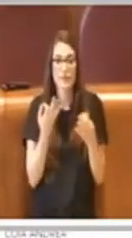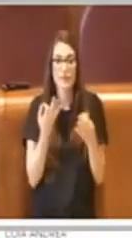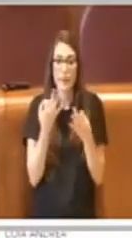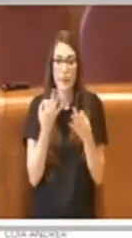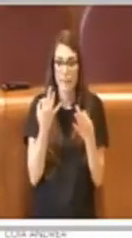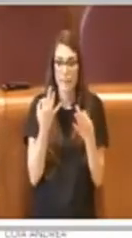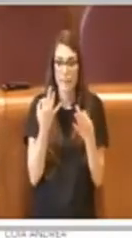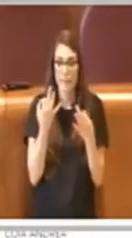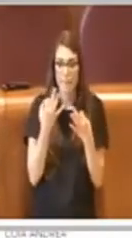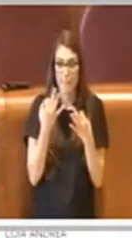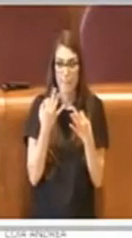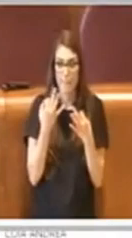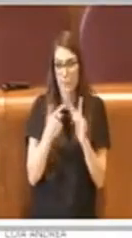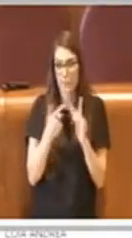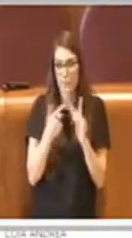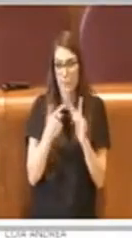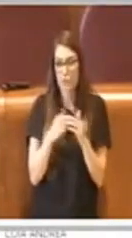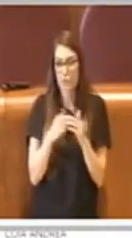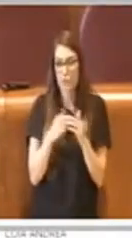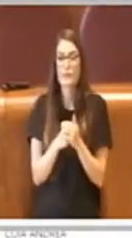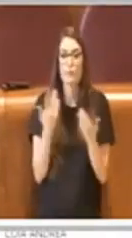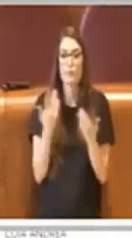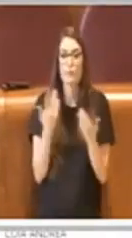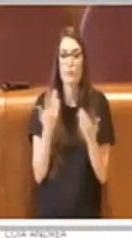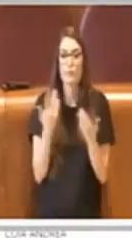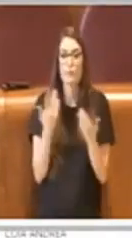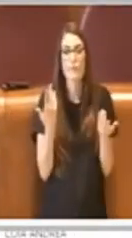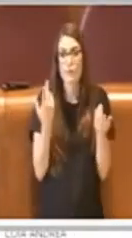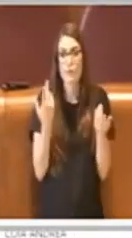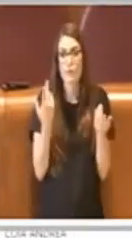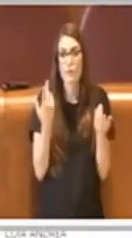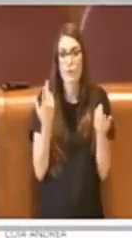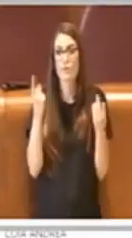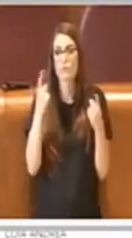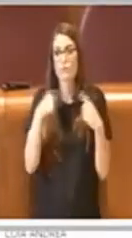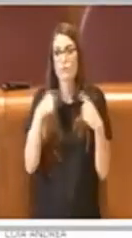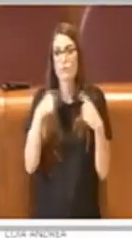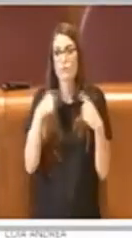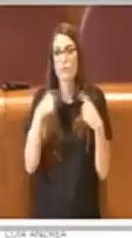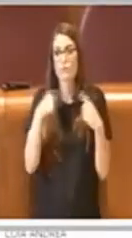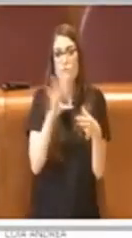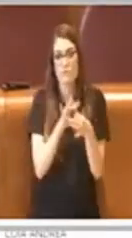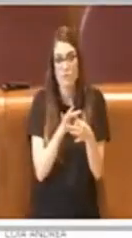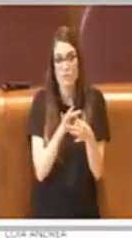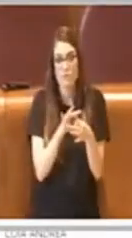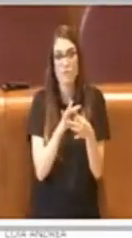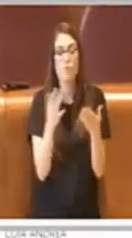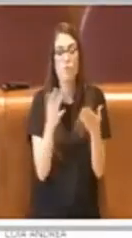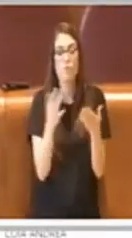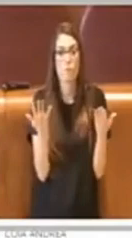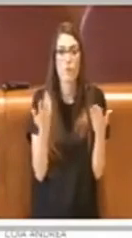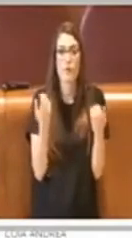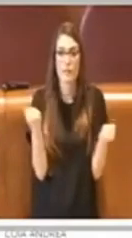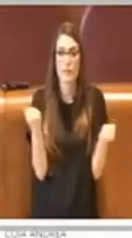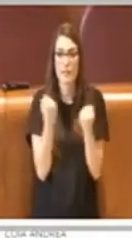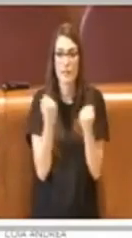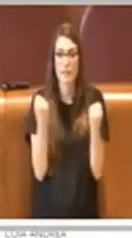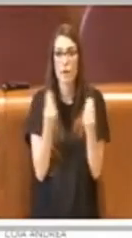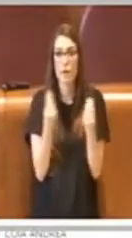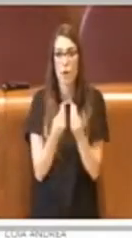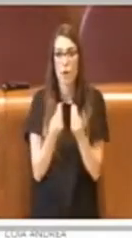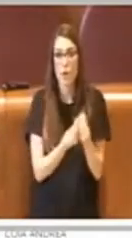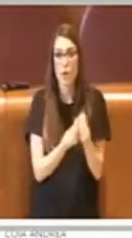va bene, non c'è problema e insomma dicevamo anche noi per unirci all'iniziativa dei colleghi e